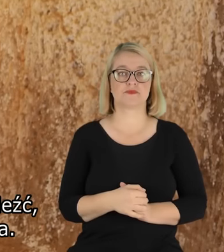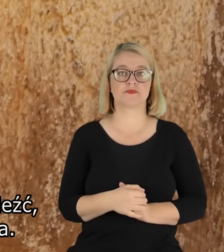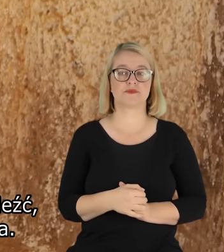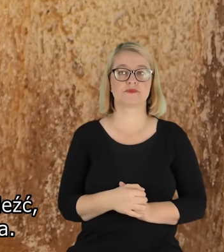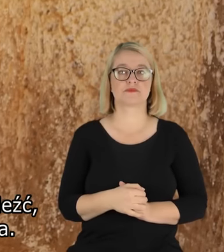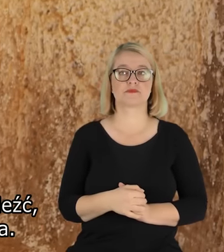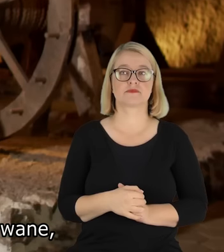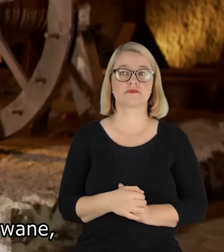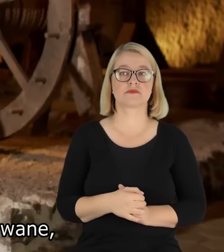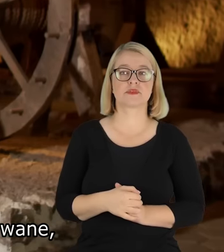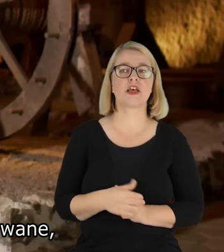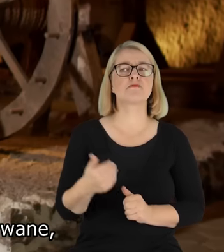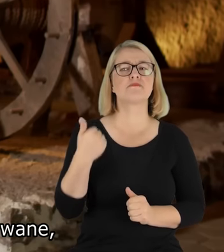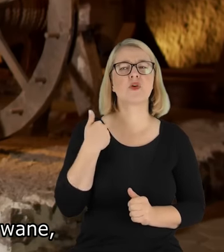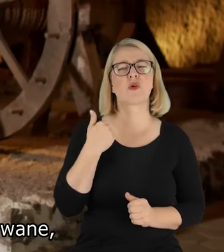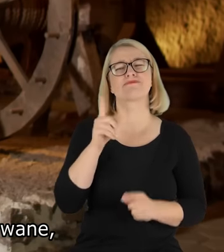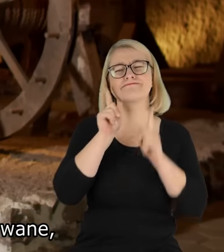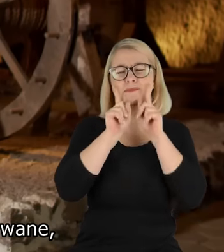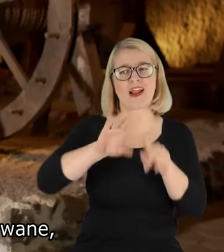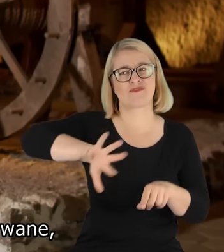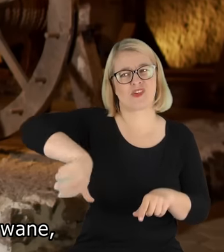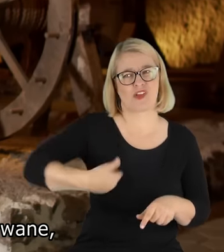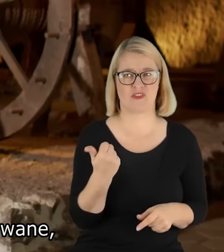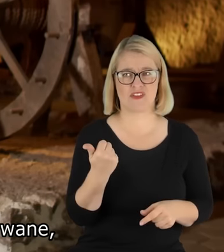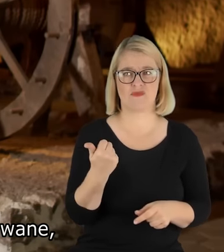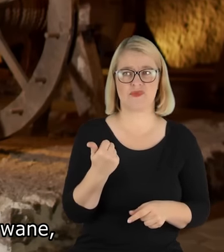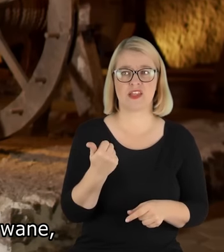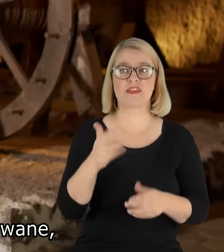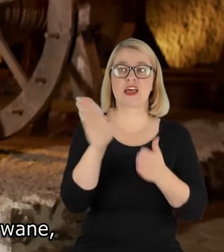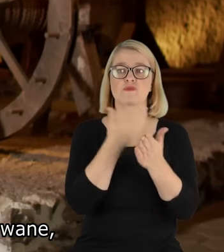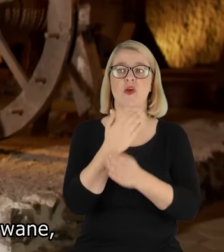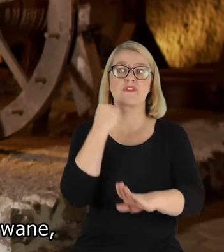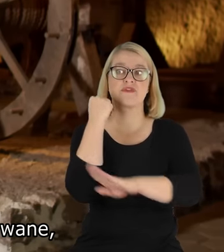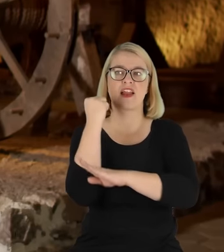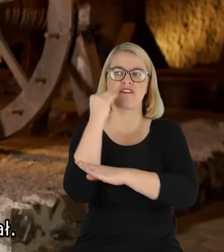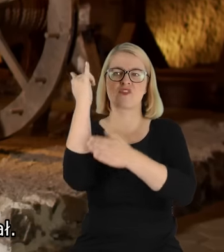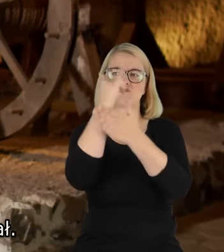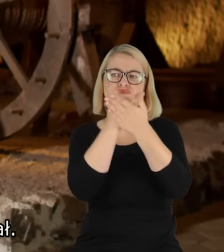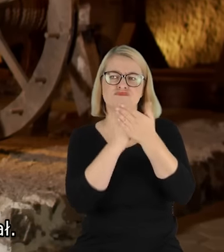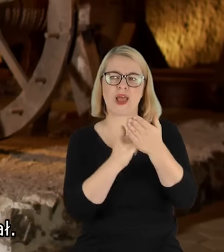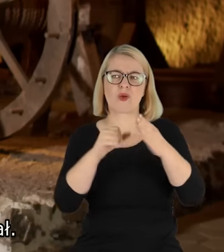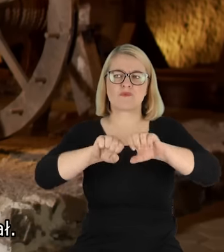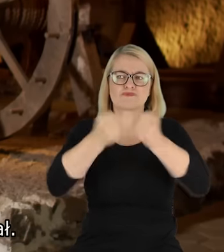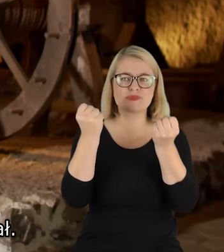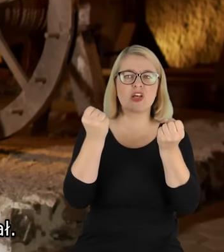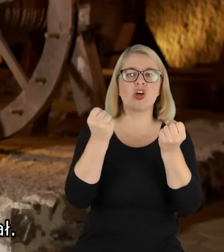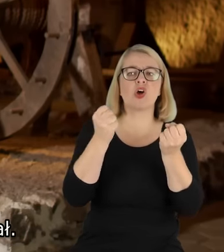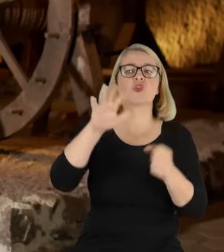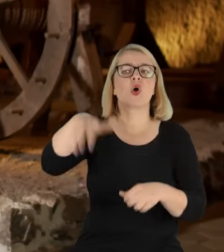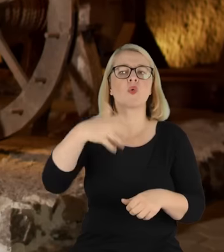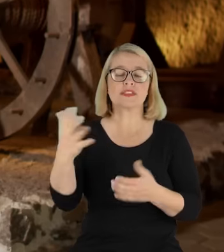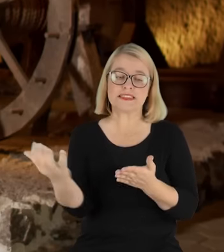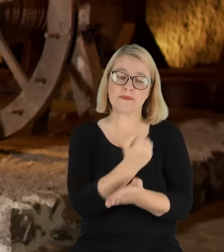Alfonsa Długosza. To było tak zwane rabowanie, czyli jeżeli we pękły jakieś belki i były usuwane, no to górnicy brali sobie to na